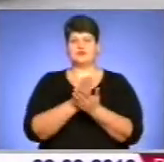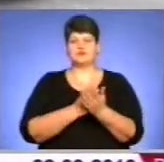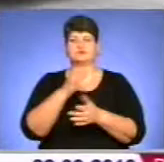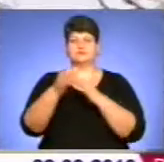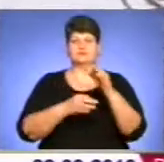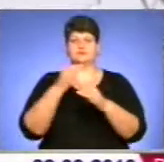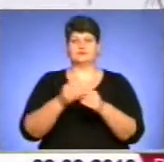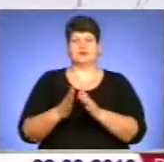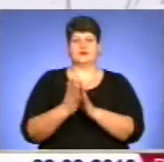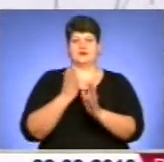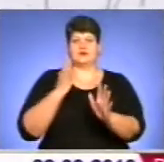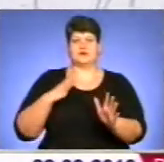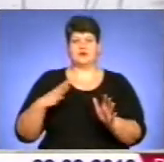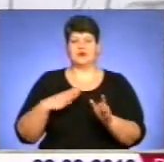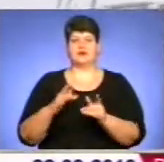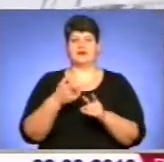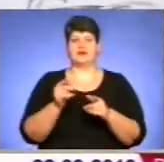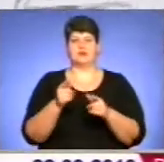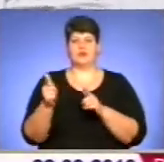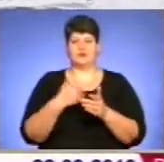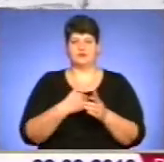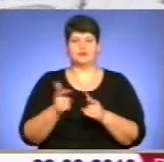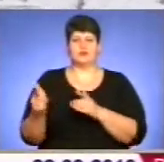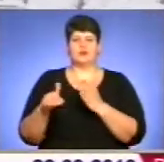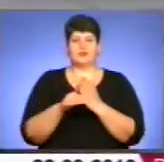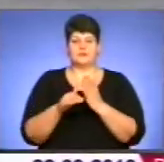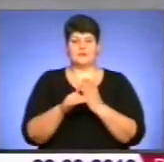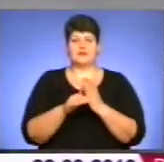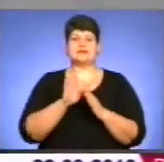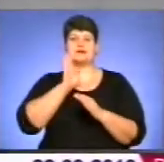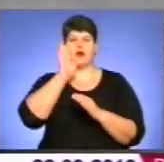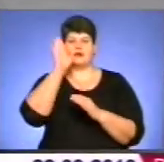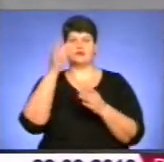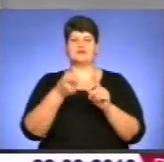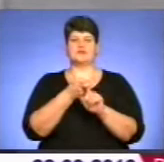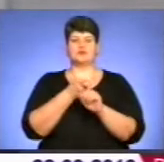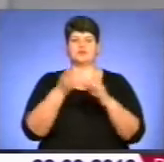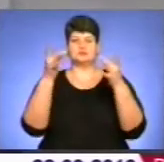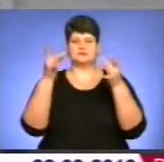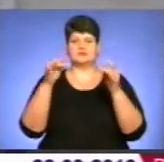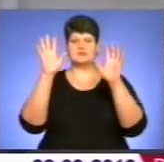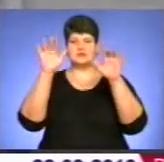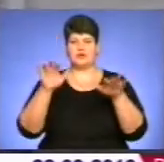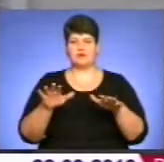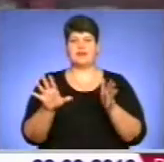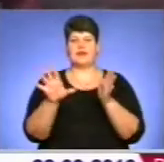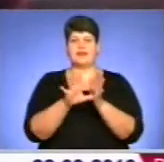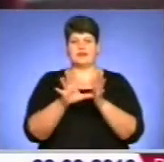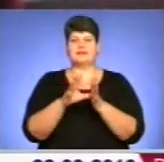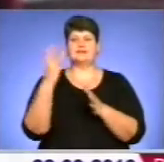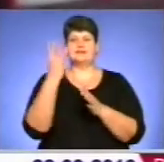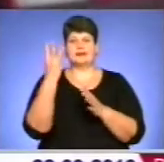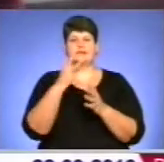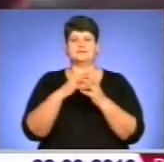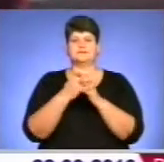чергуванні і в повній готовності реагувати. Зранку у зв'язку з налипанням снігу на лінії електропередач три населені